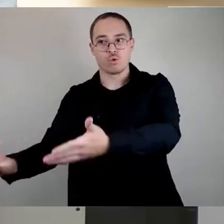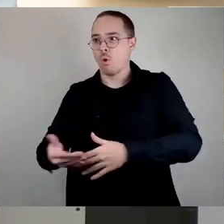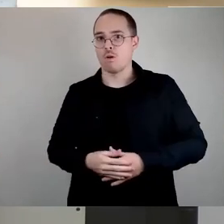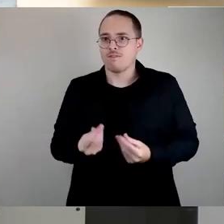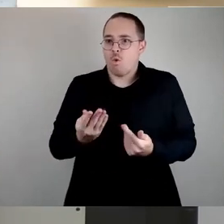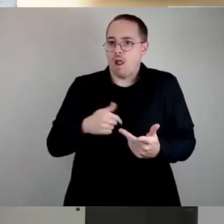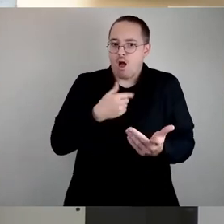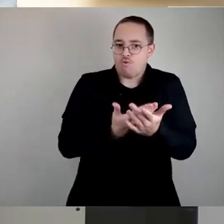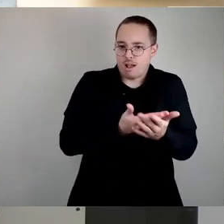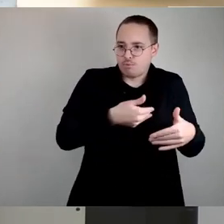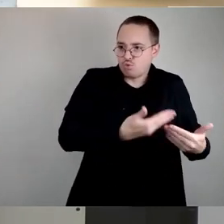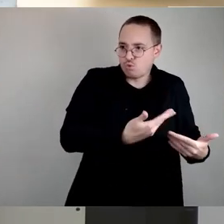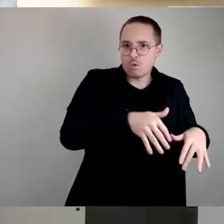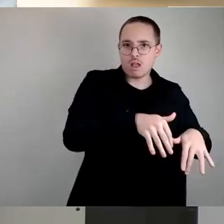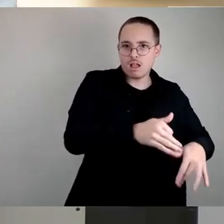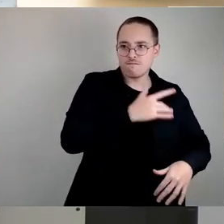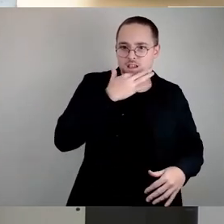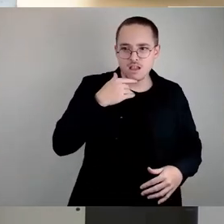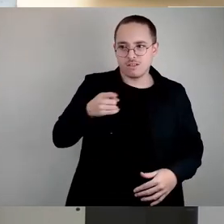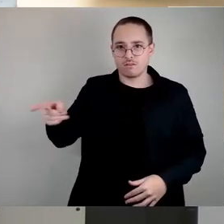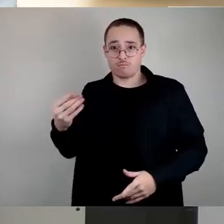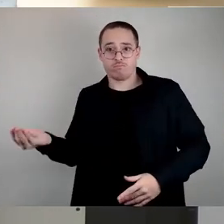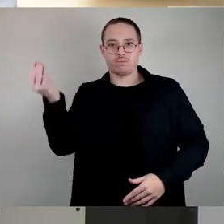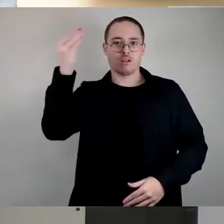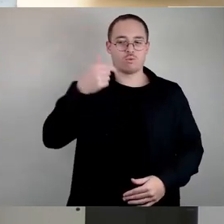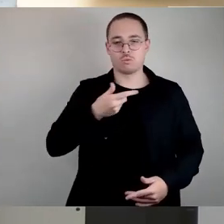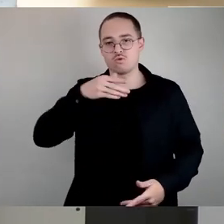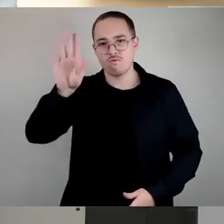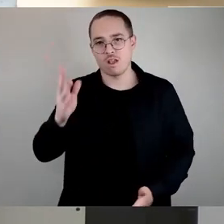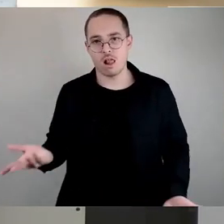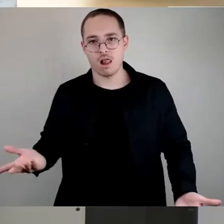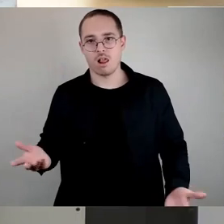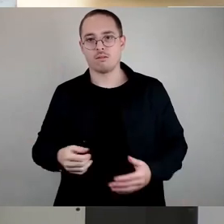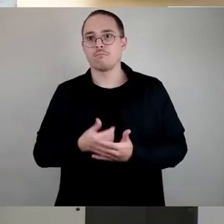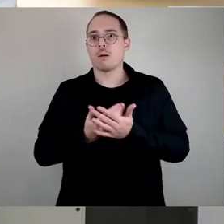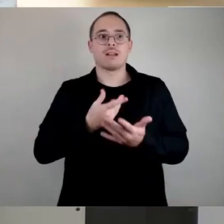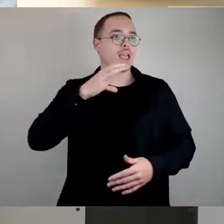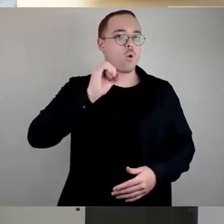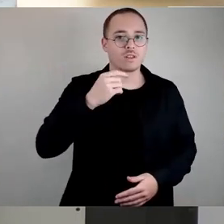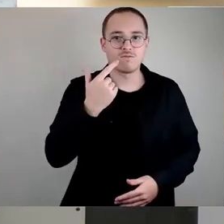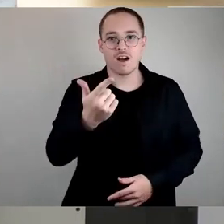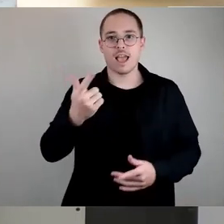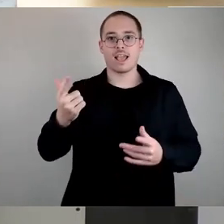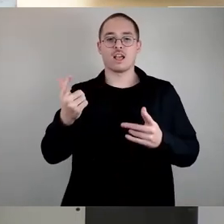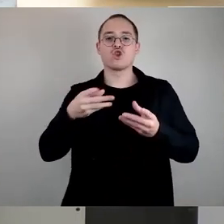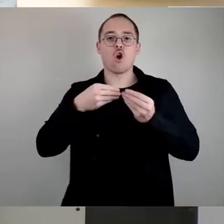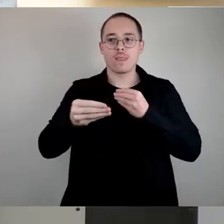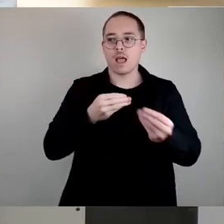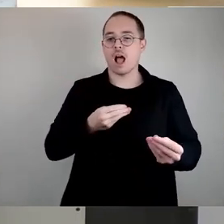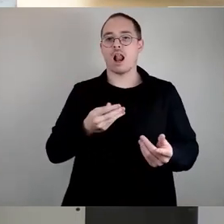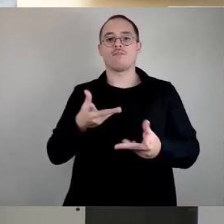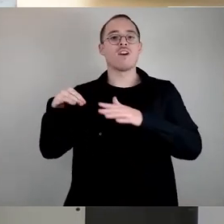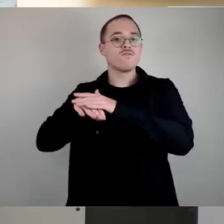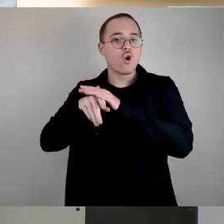Schwimmhalle-Klotsche, DVB-Finanzierung, CO2-Neutralität und Unterbringung von Flüchtlingen. Alles Themen, wo die SPD maximale